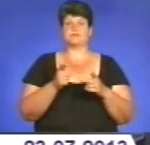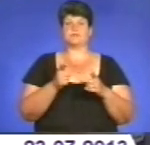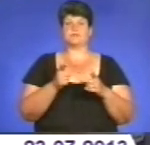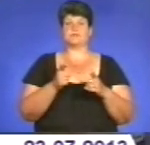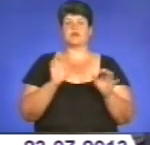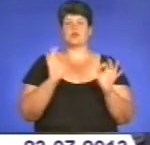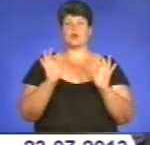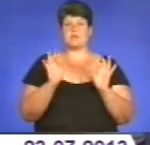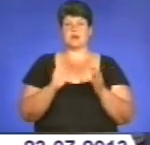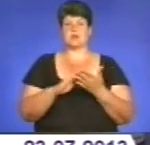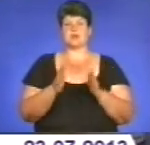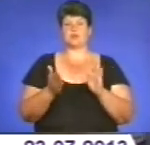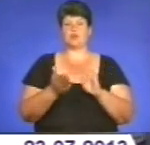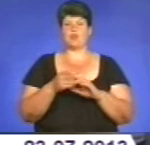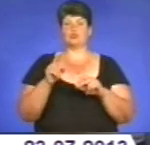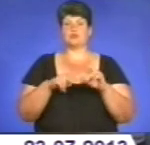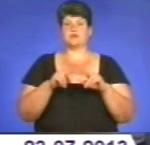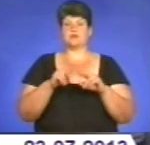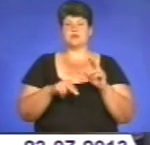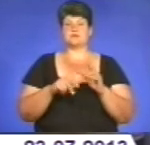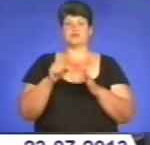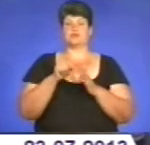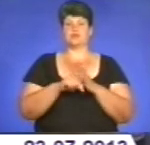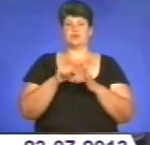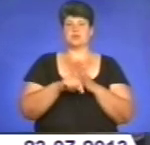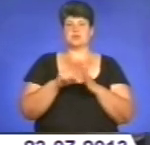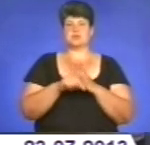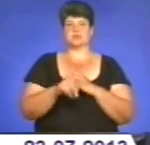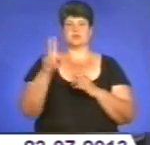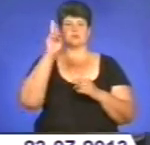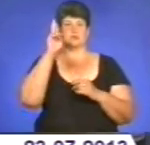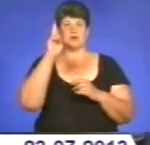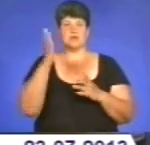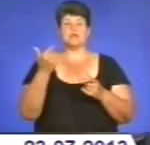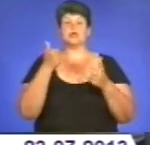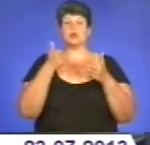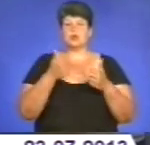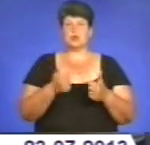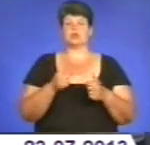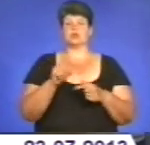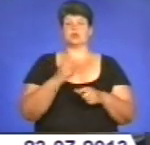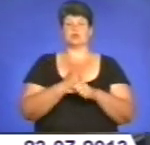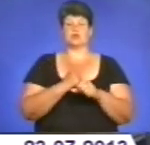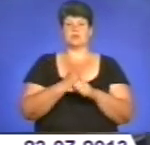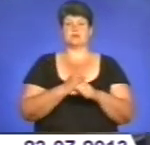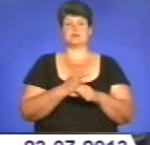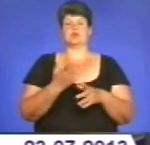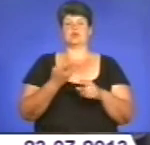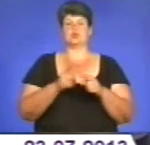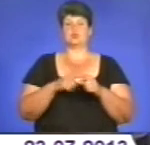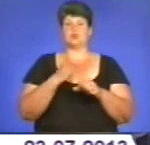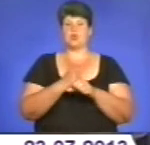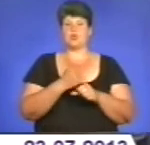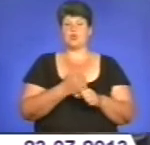гігієнічних умов, тобто будівництва внутрішніх береглядів. Добре те, що ми цю роботу за ініціативи голови обласної державної